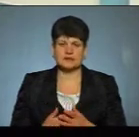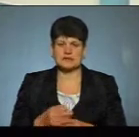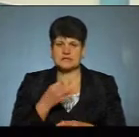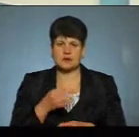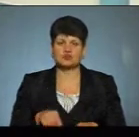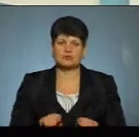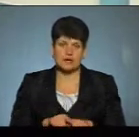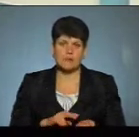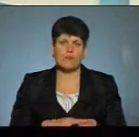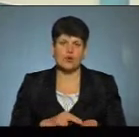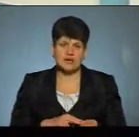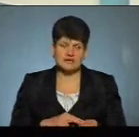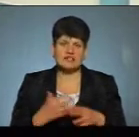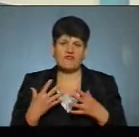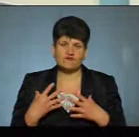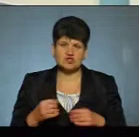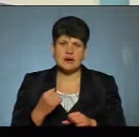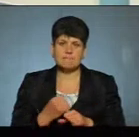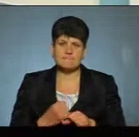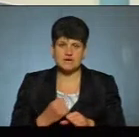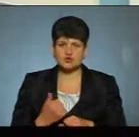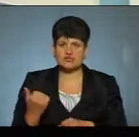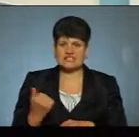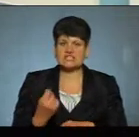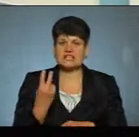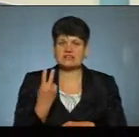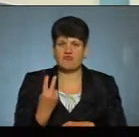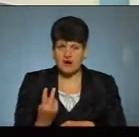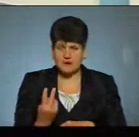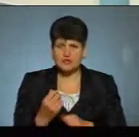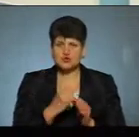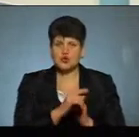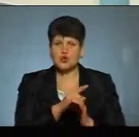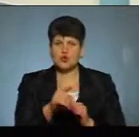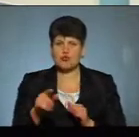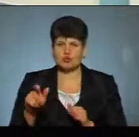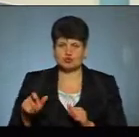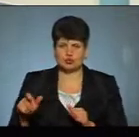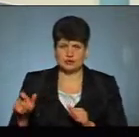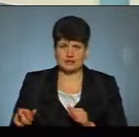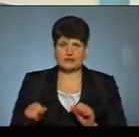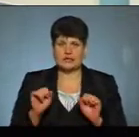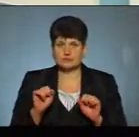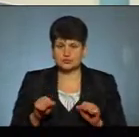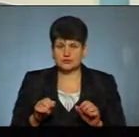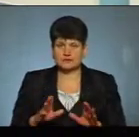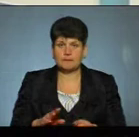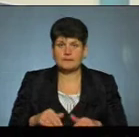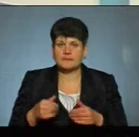вже працює тижня-два з кожною людиною експедиційним носієм вірусу.